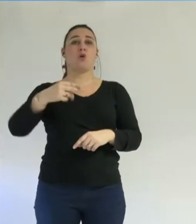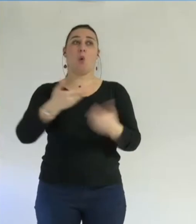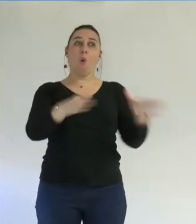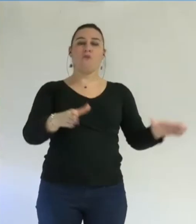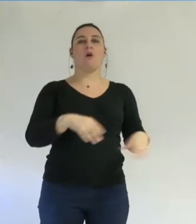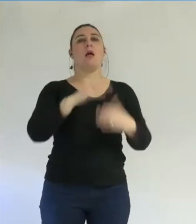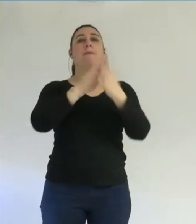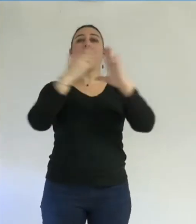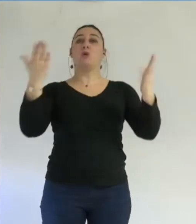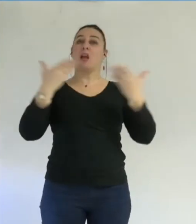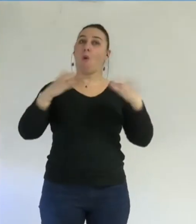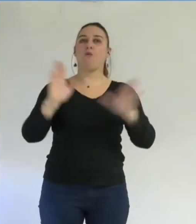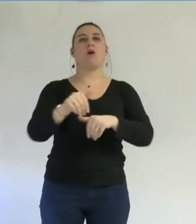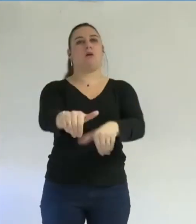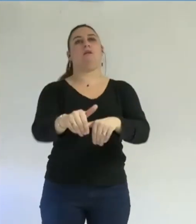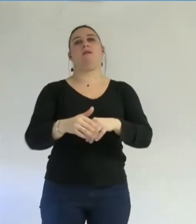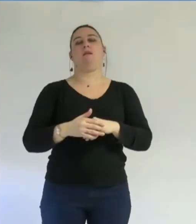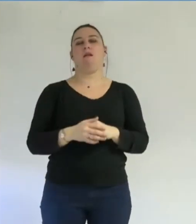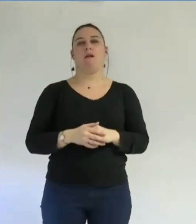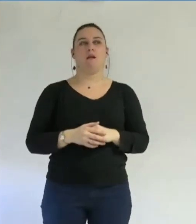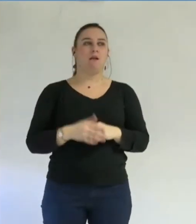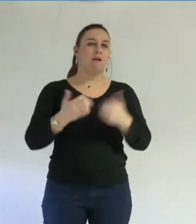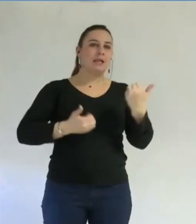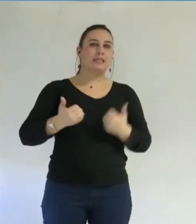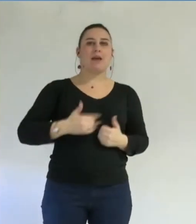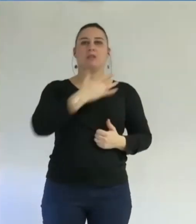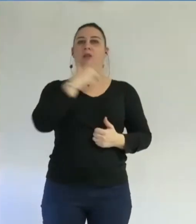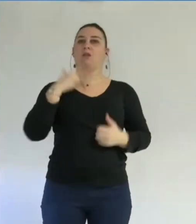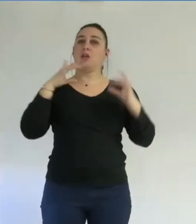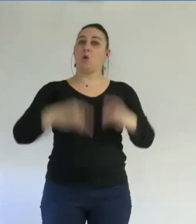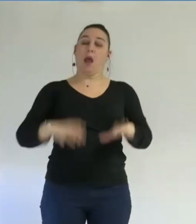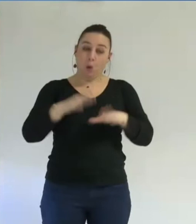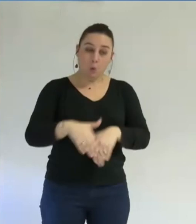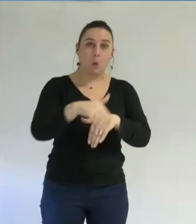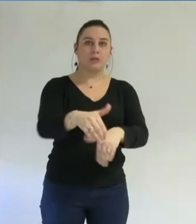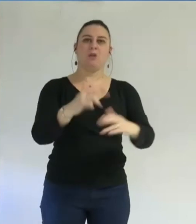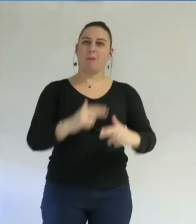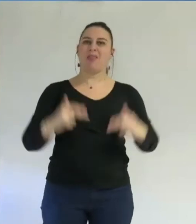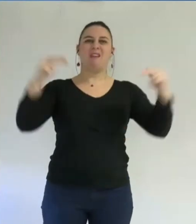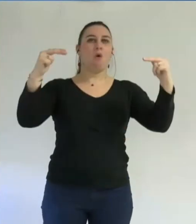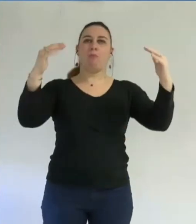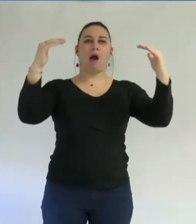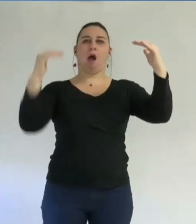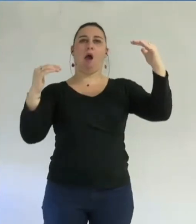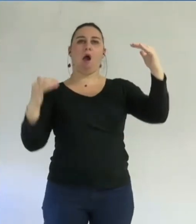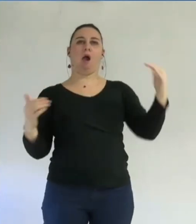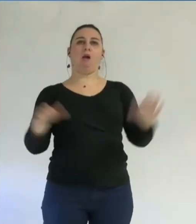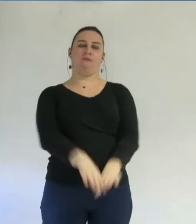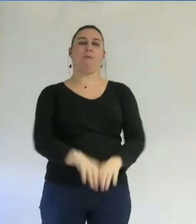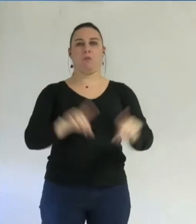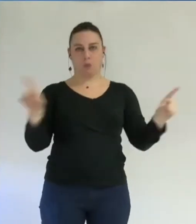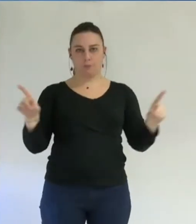les bibliothèques ouvertes, maintenu le service de santé scolaire à son niveau. S'agissant de fonds publics,